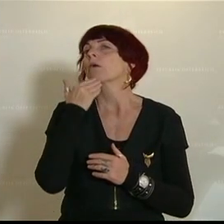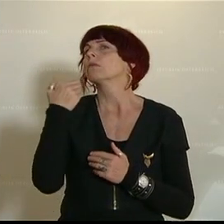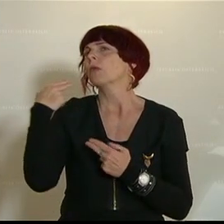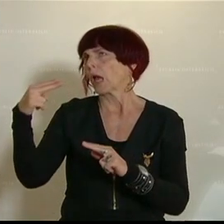eingebracht wurden.